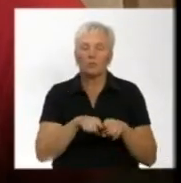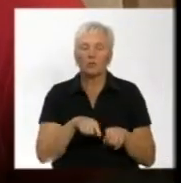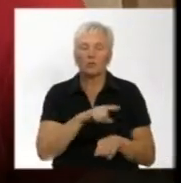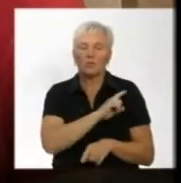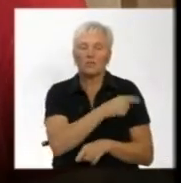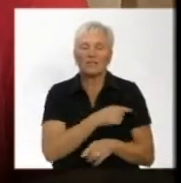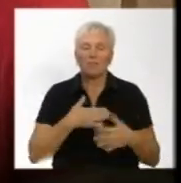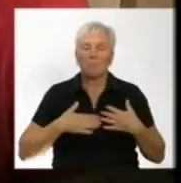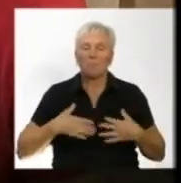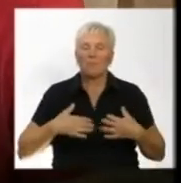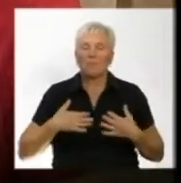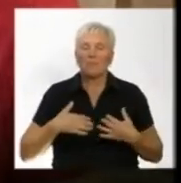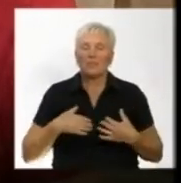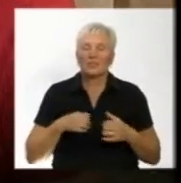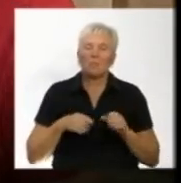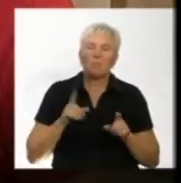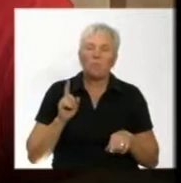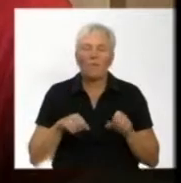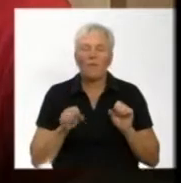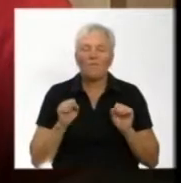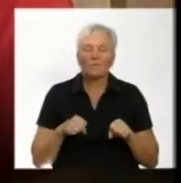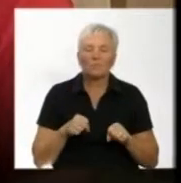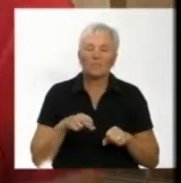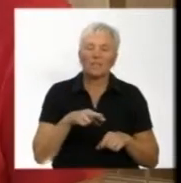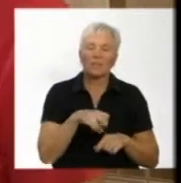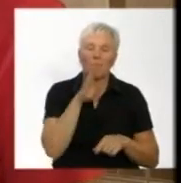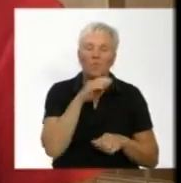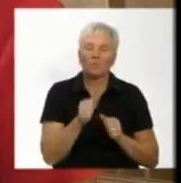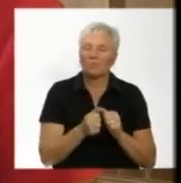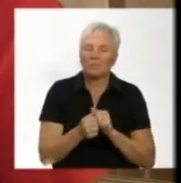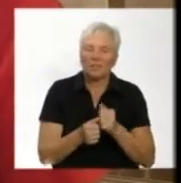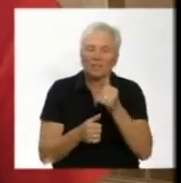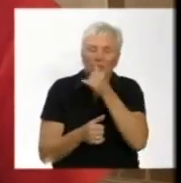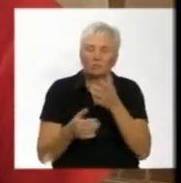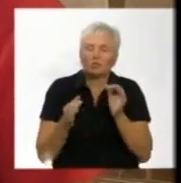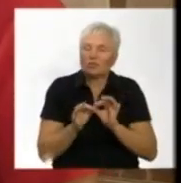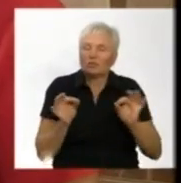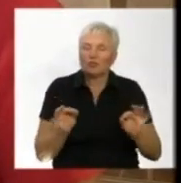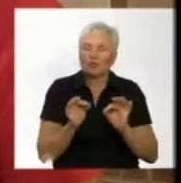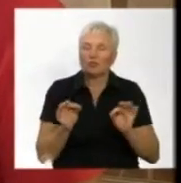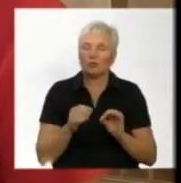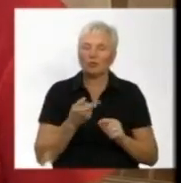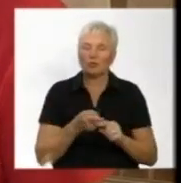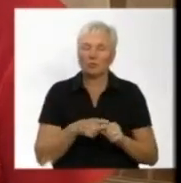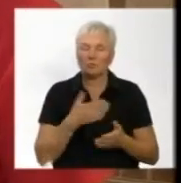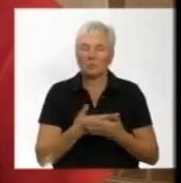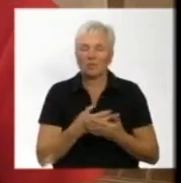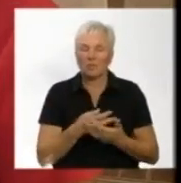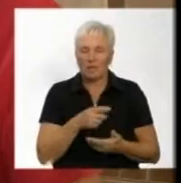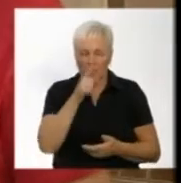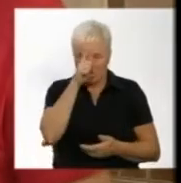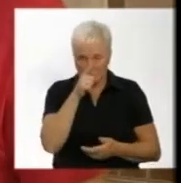миємося по возможністі. Йдемо, набираємо воду, не постіратися, нічого абсолютно. Це вже напротяг ці місяця таке.